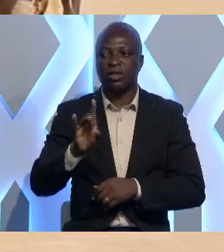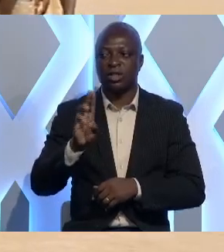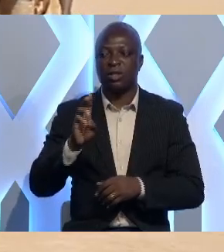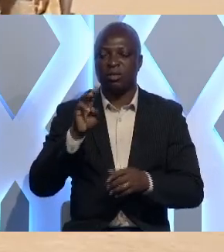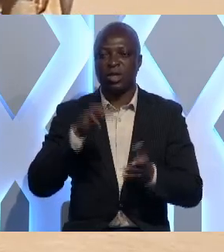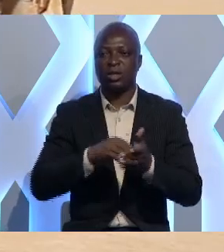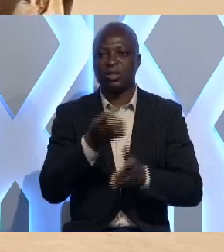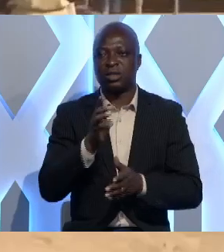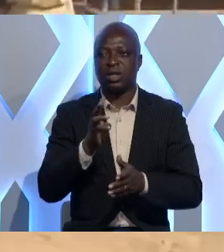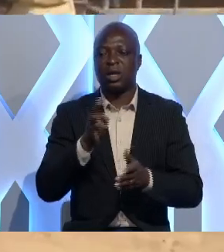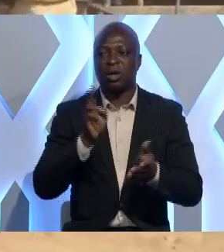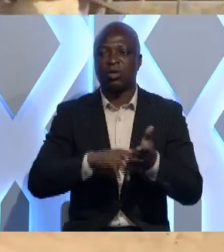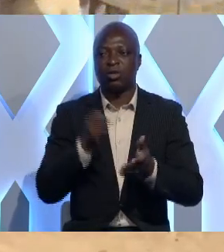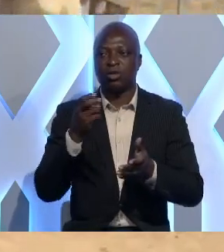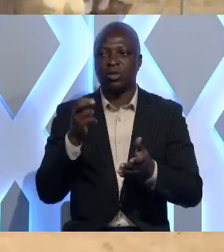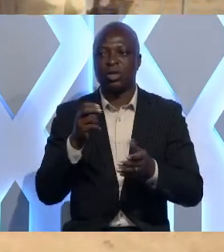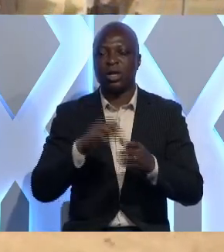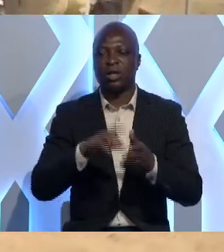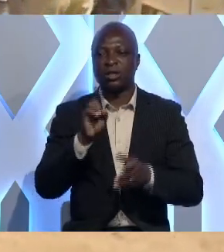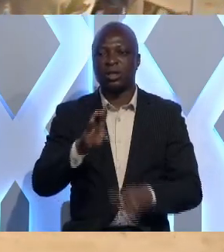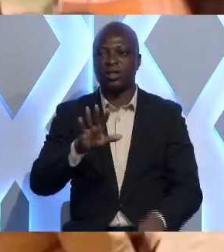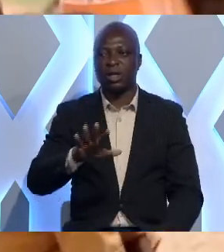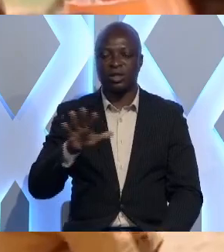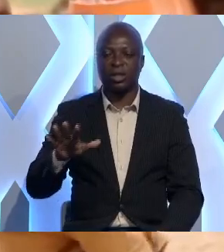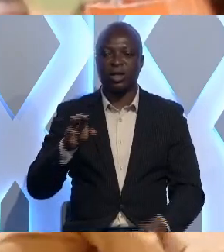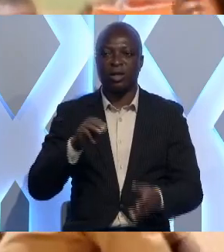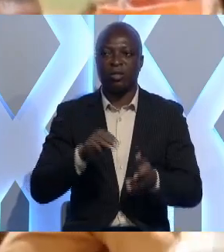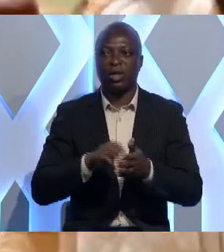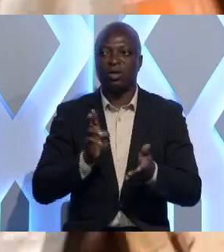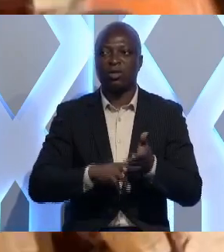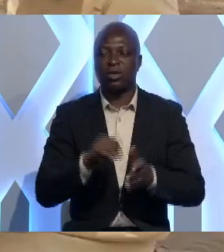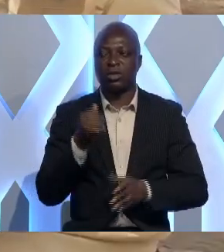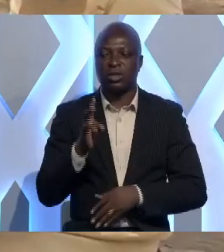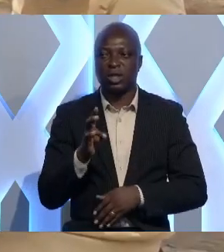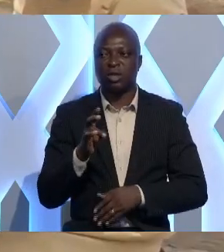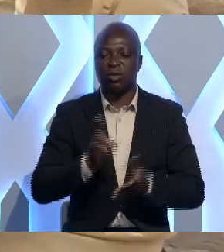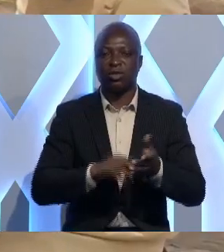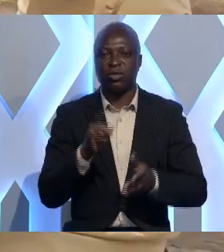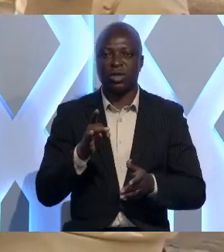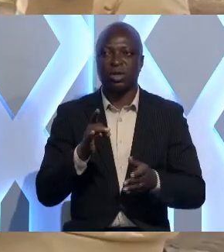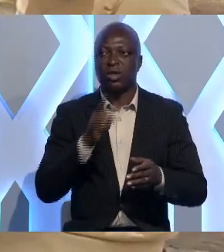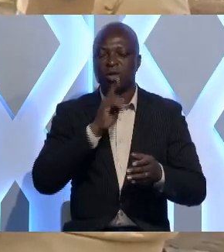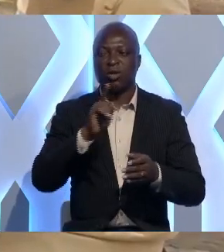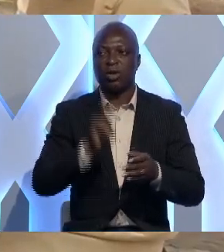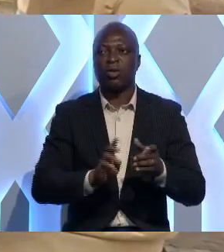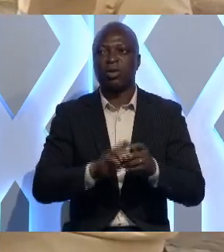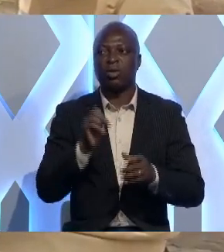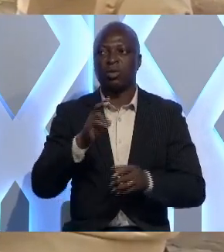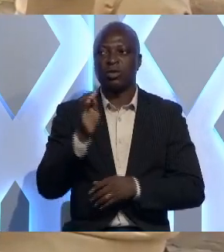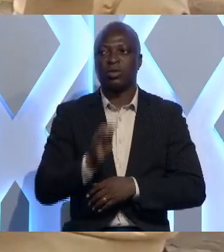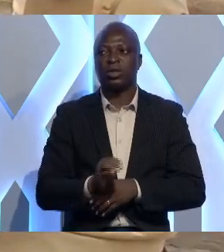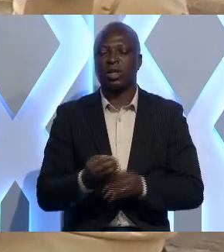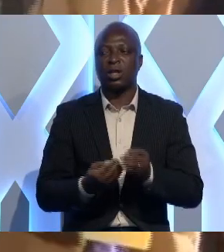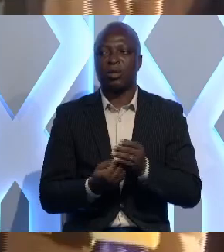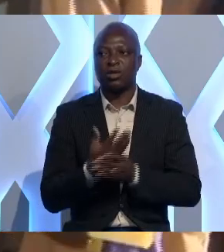2012-2013 à 155 739 en 2017-2018, soit une moyenne de 12% d